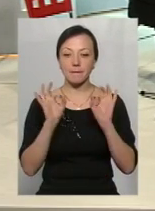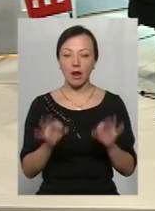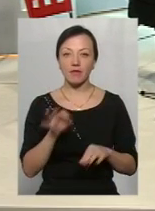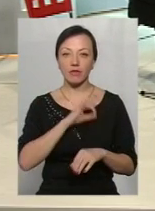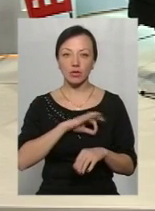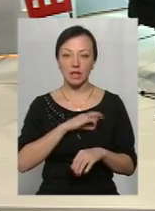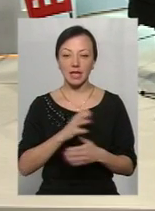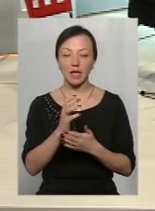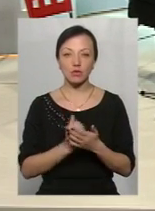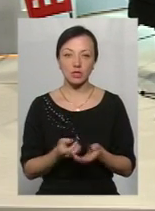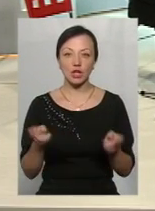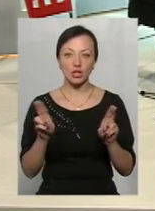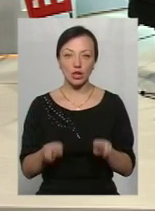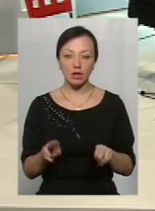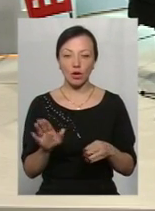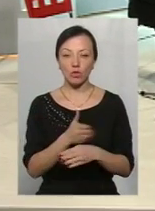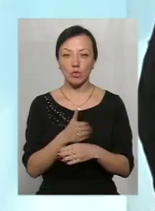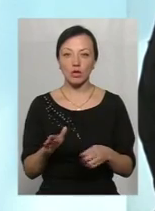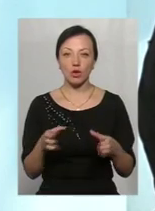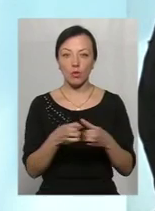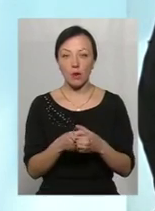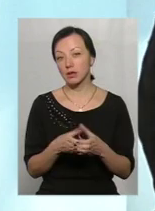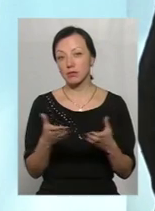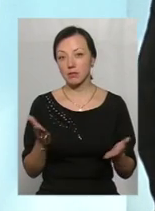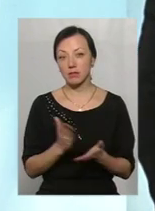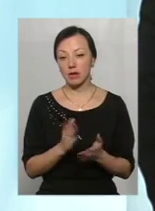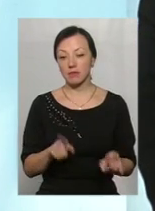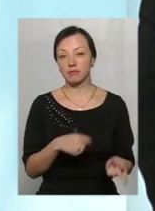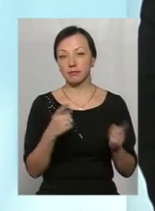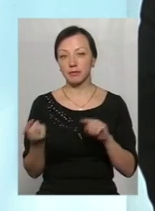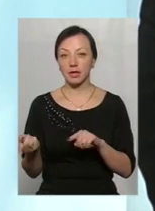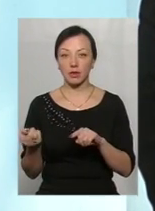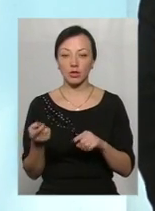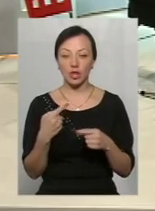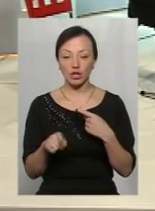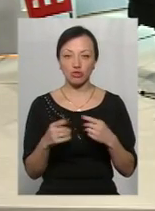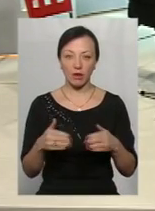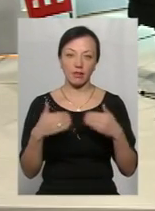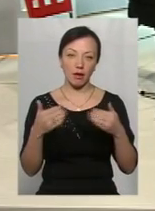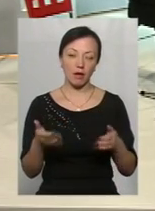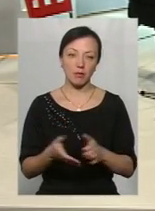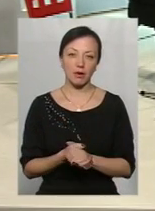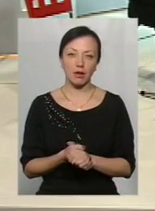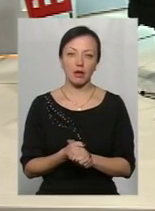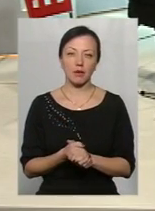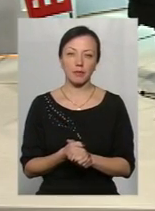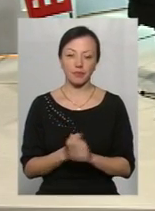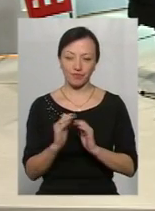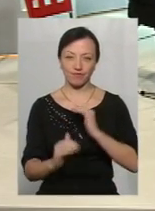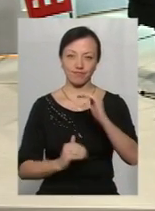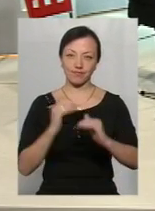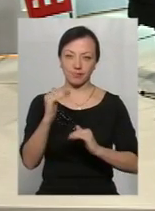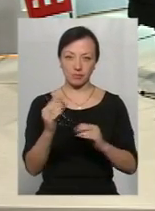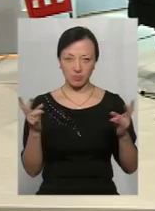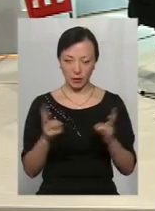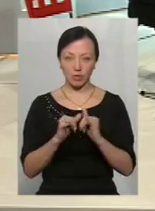використання тих ресурсів, які залишаються у розпорядженні громади. Тобто громади мають переходити просто на інший якісний етап. Мають дбати про